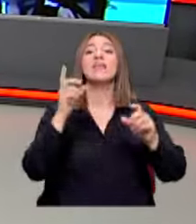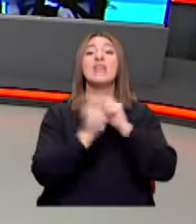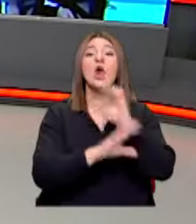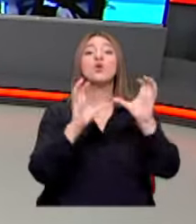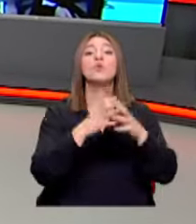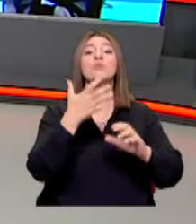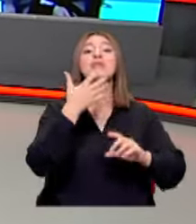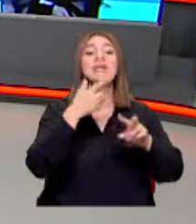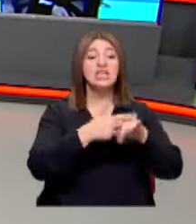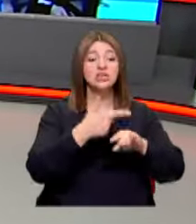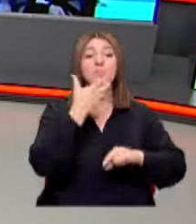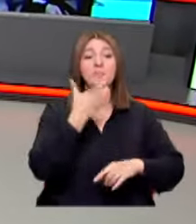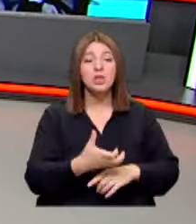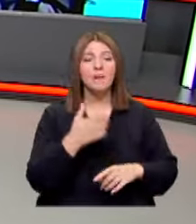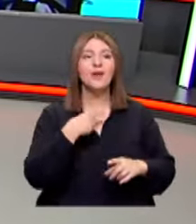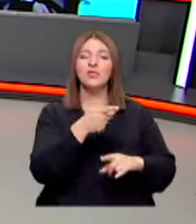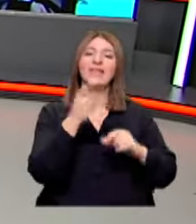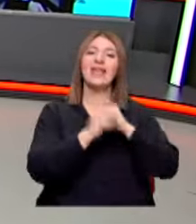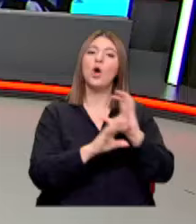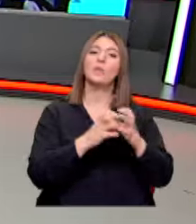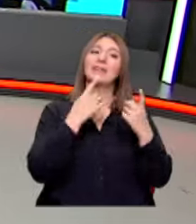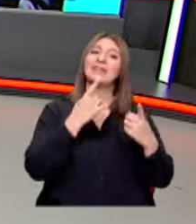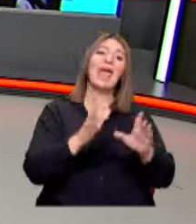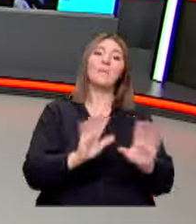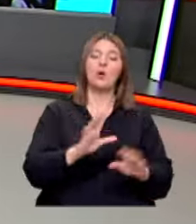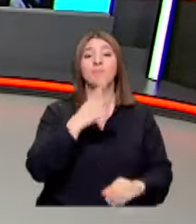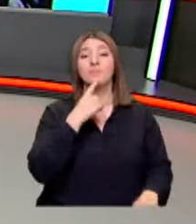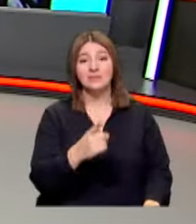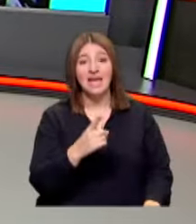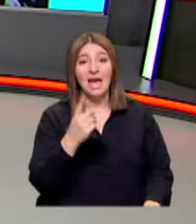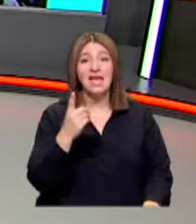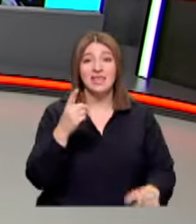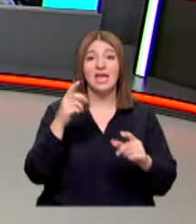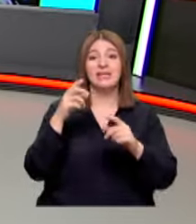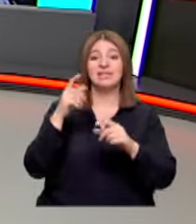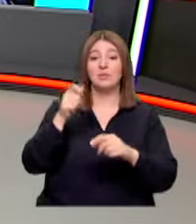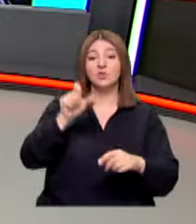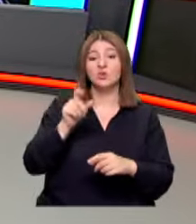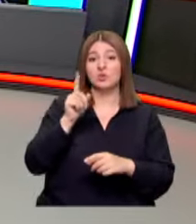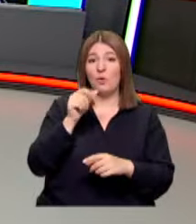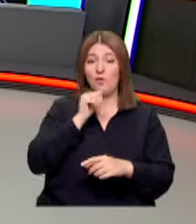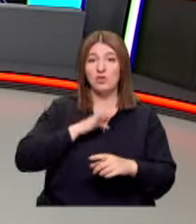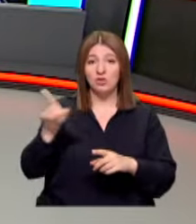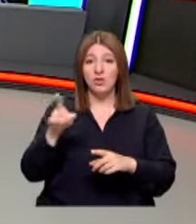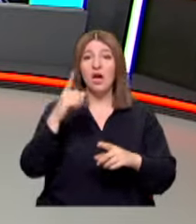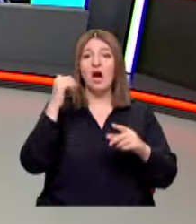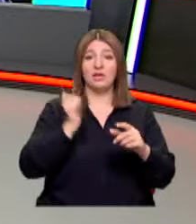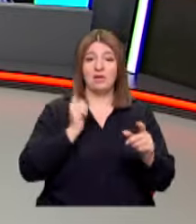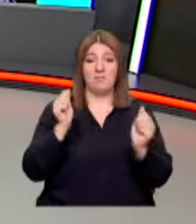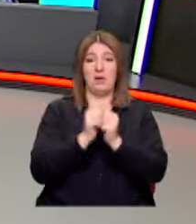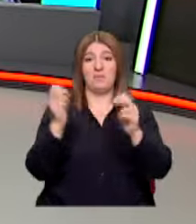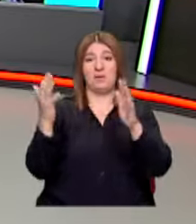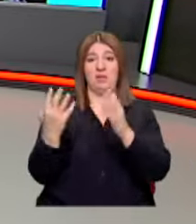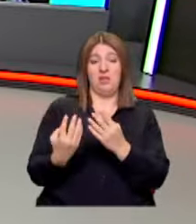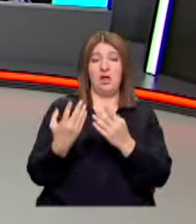örgütü diyemeyen Hüdapar Genel Başkanı'yla Türk Silahlı Kuvvetleri'nin iki generali aynı kareye girdiler Ondan sonra